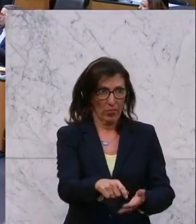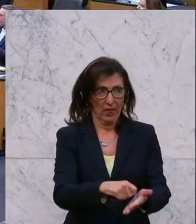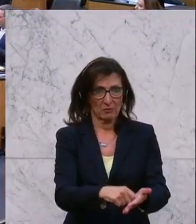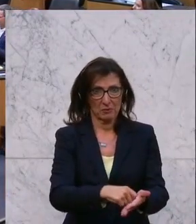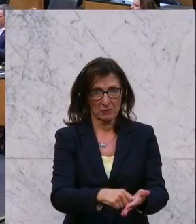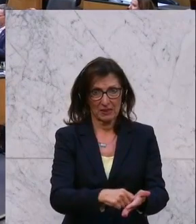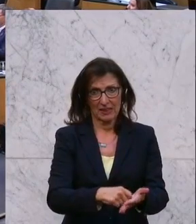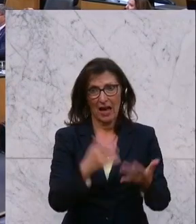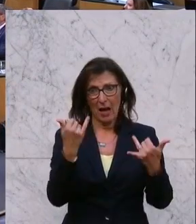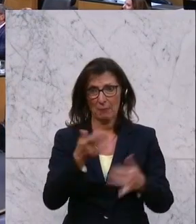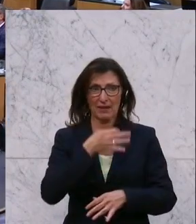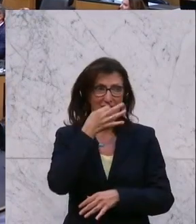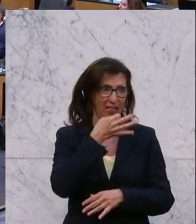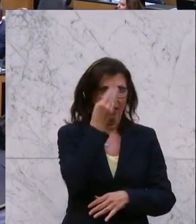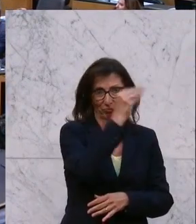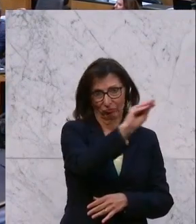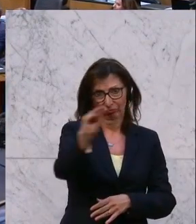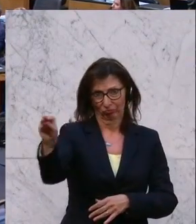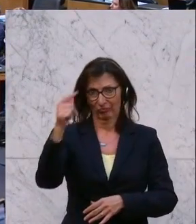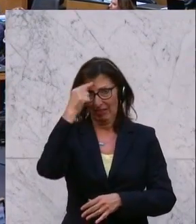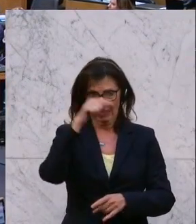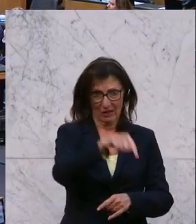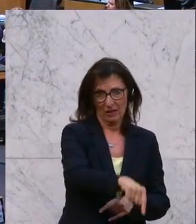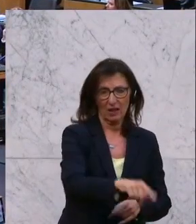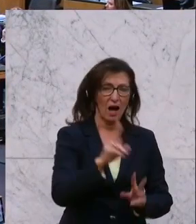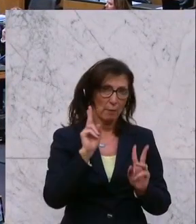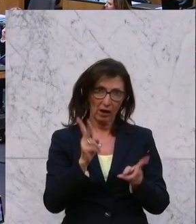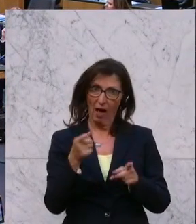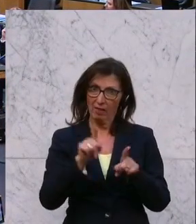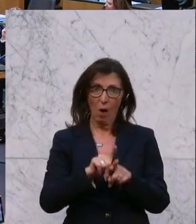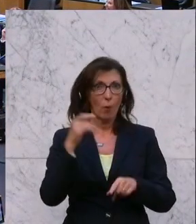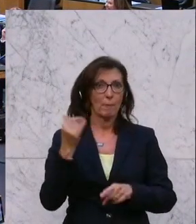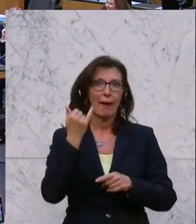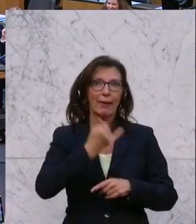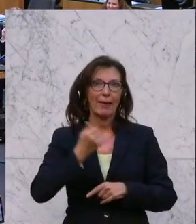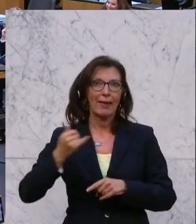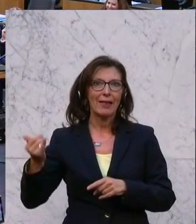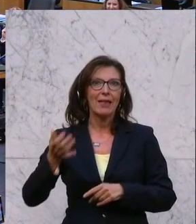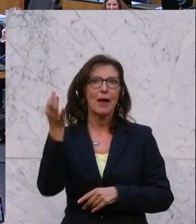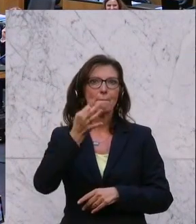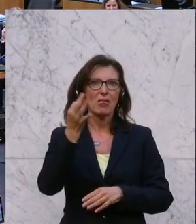gebe ich allen Rednern jetzt mit zu bedenken. Aber ich kann Sie auch minütlich informieren, wo Sie stehen.